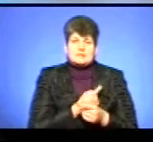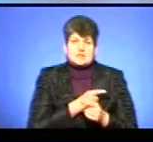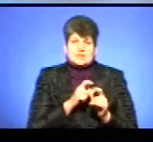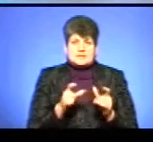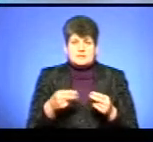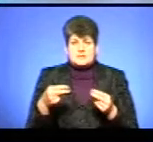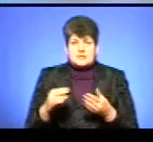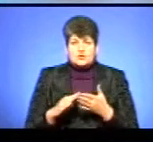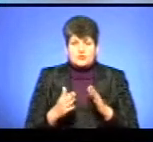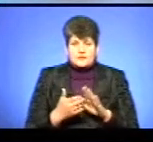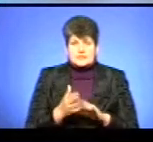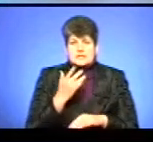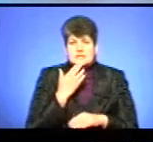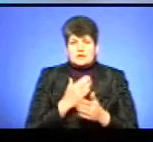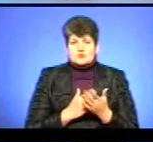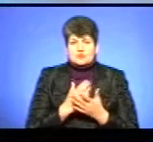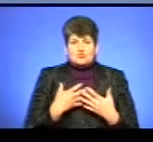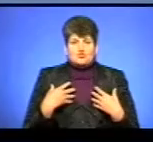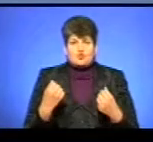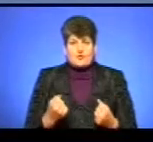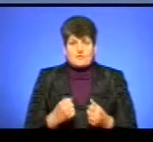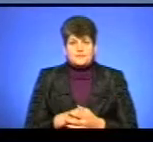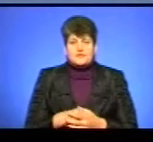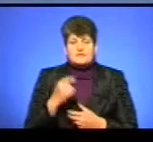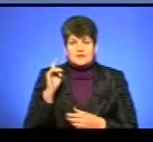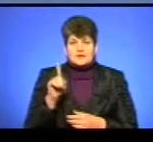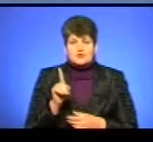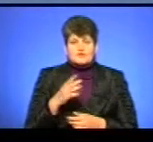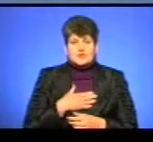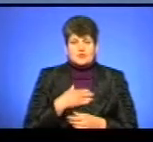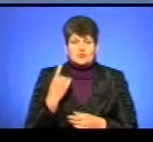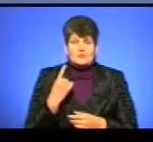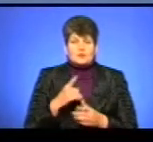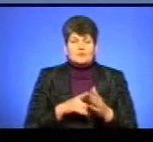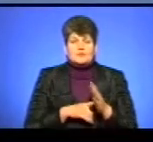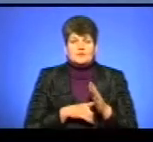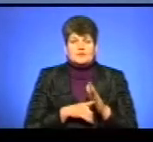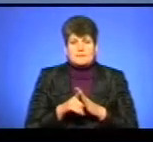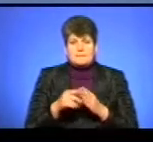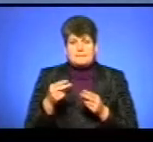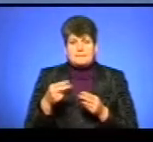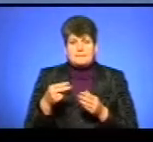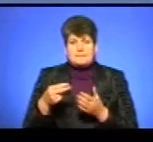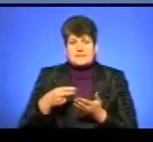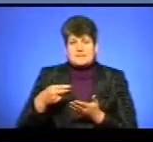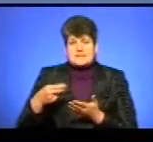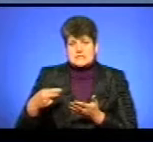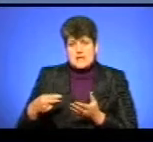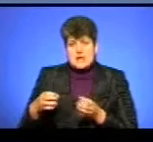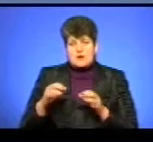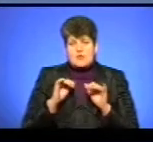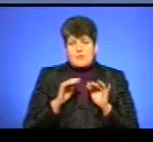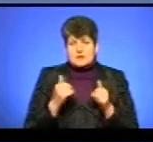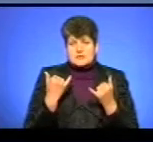виклало договори із Національною службою здоров'я. Ви знаєте, що в нашій області стартувала підписна кампанія і, зокрема, станом на